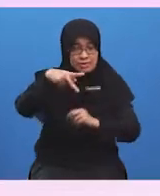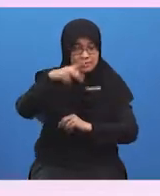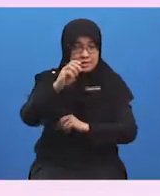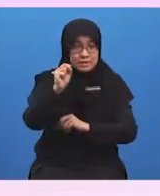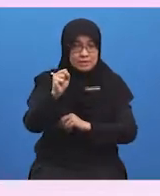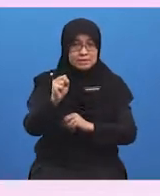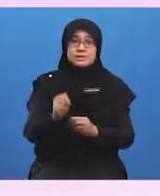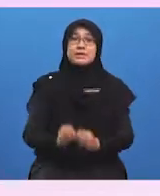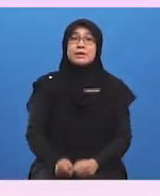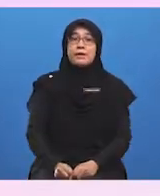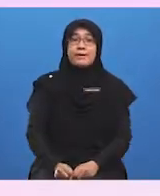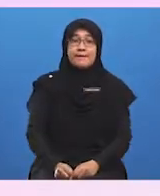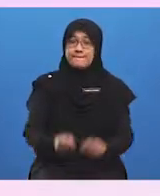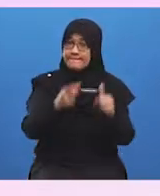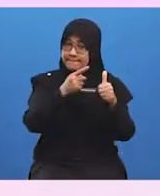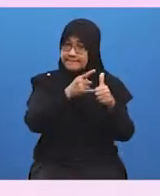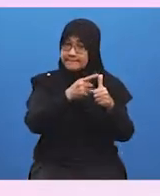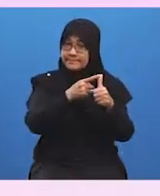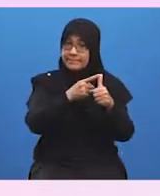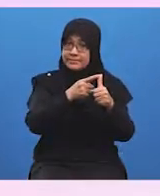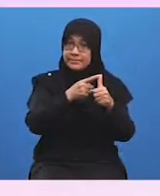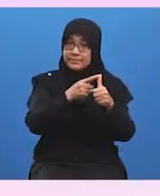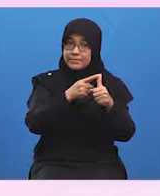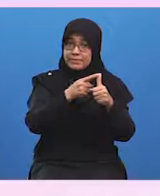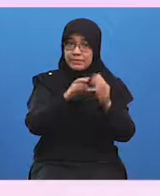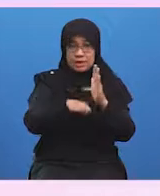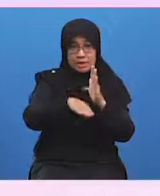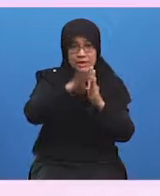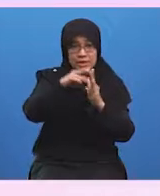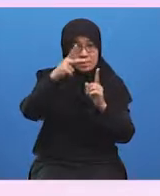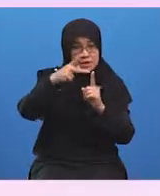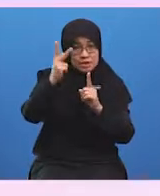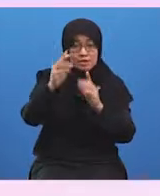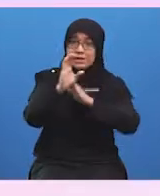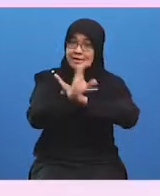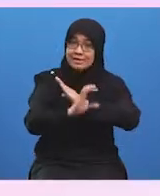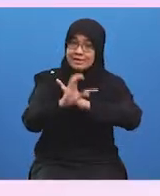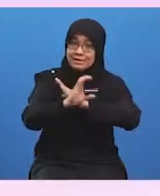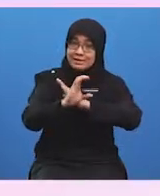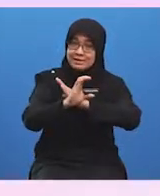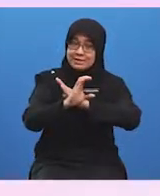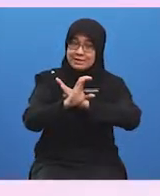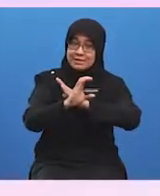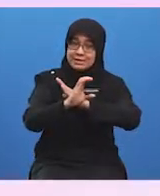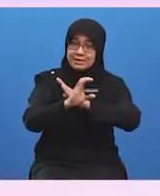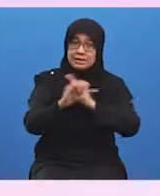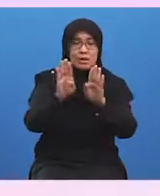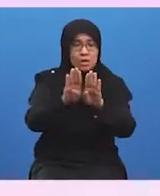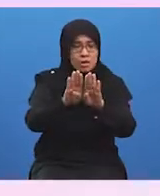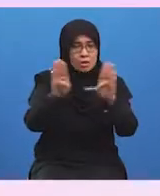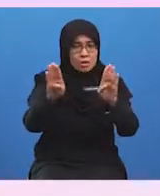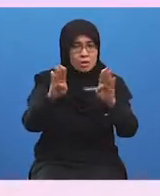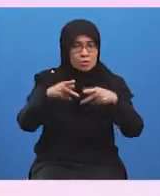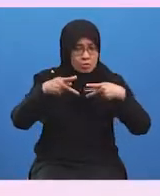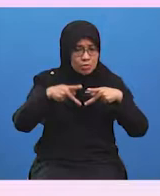terhadap ekonomi ialah pertama, meningkatkan keluaran negara. Kedua, membuka peluang